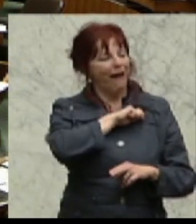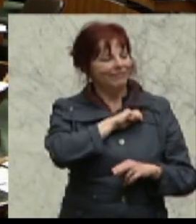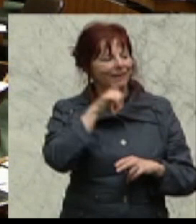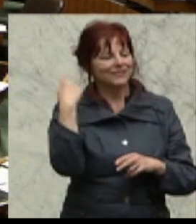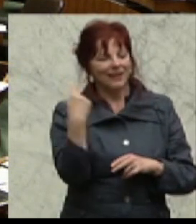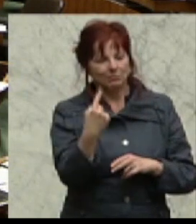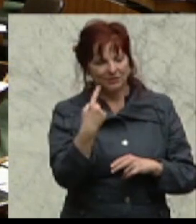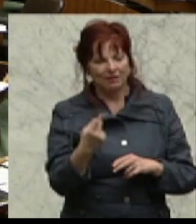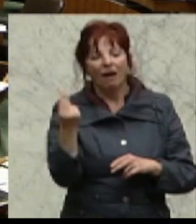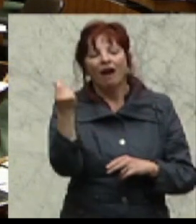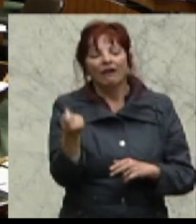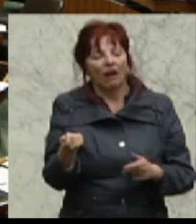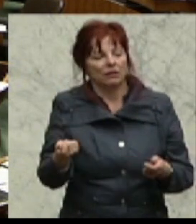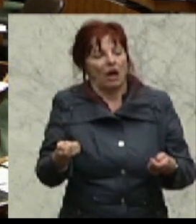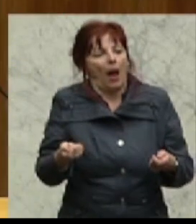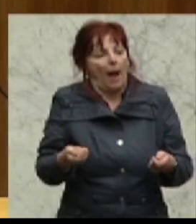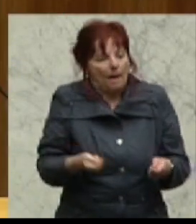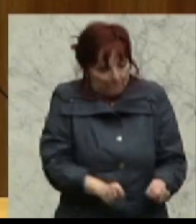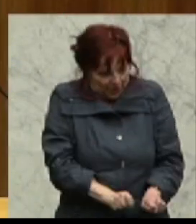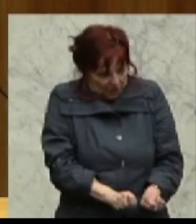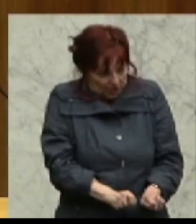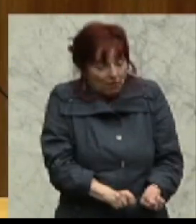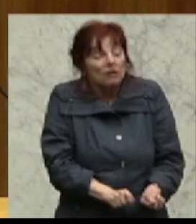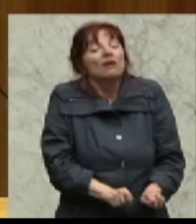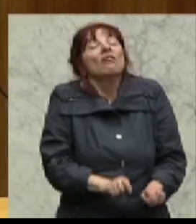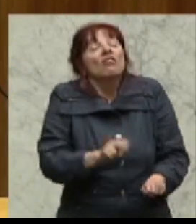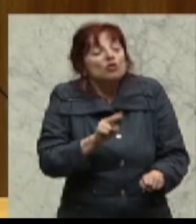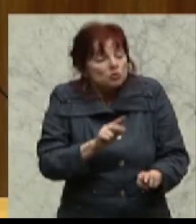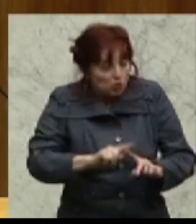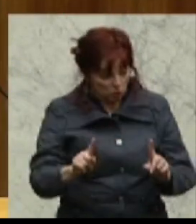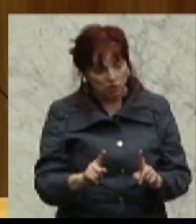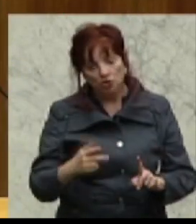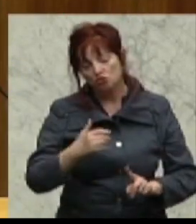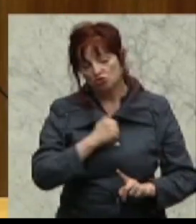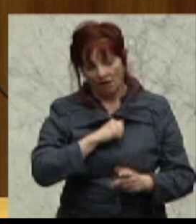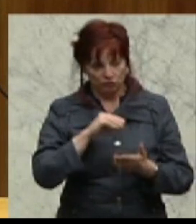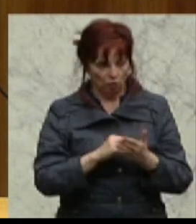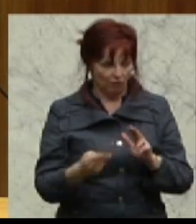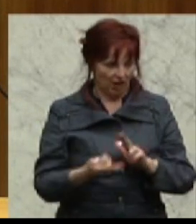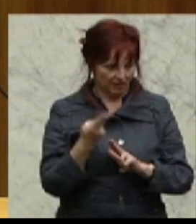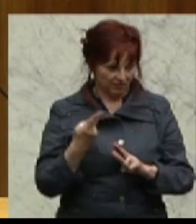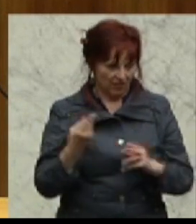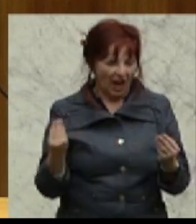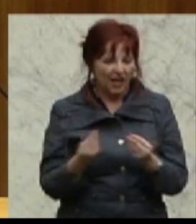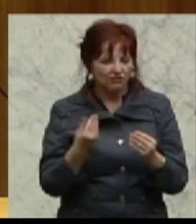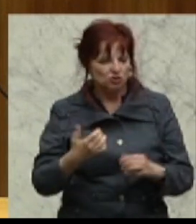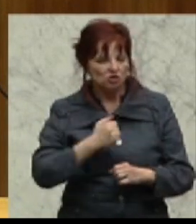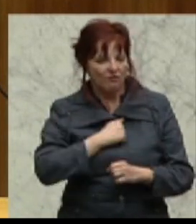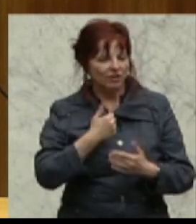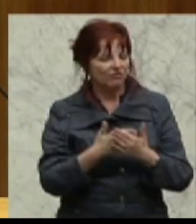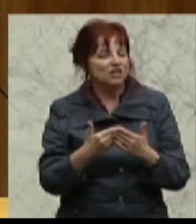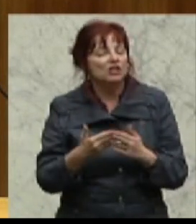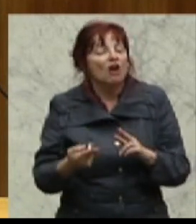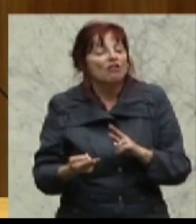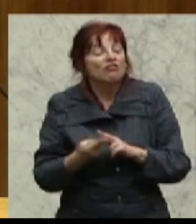haben, dann wäre es fast noch gelungen, etwas zu schaffen, was schier unmöglich schien, nämlich das Unternehmen doch noch